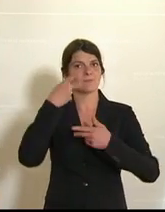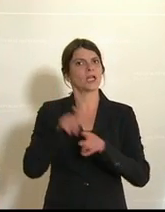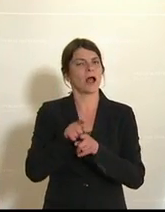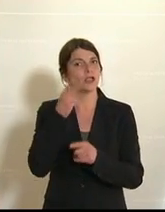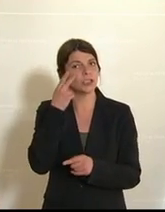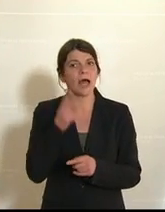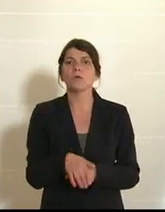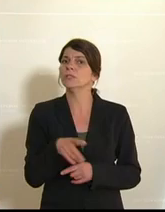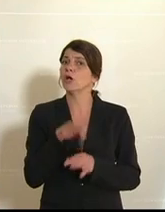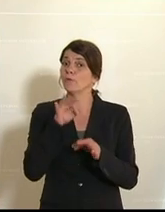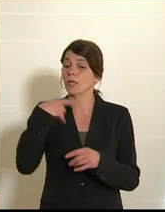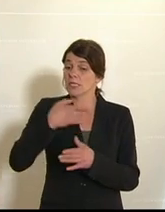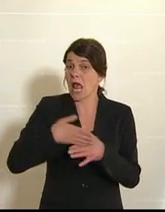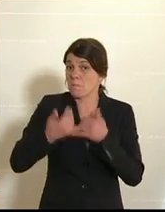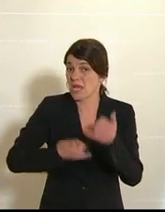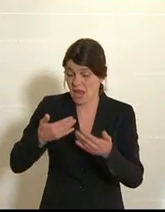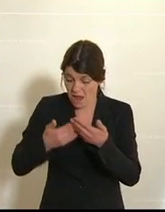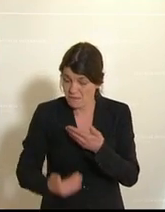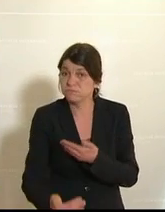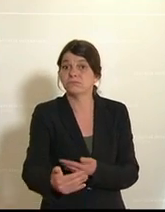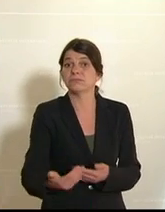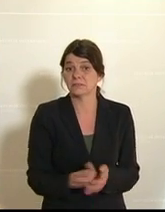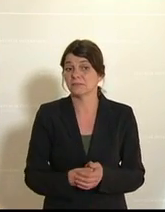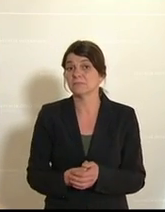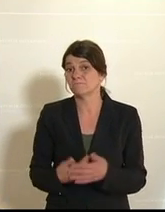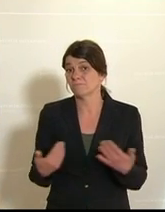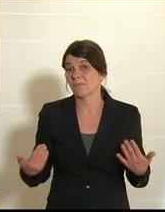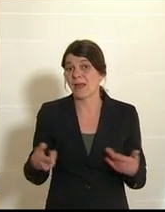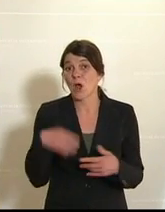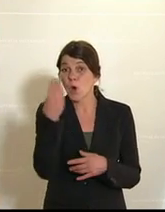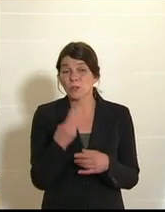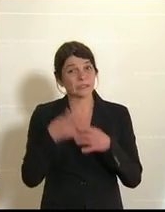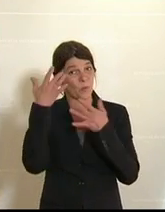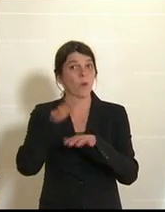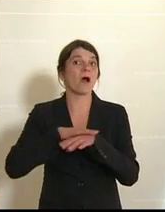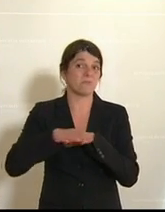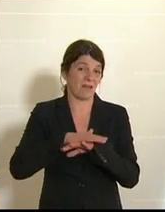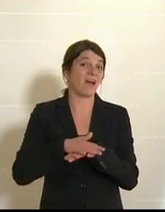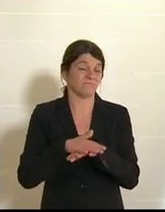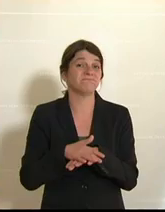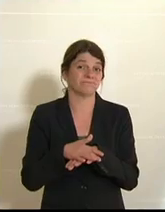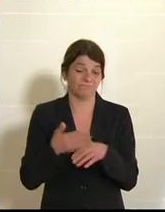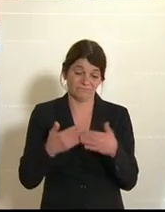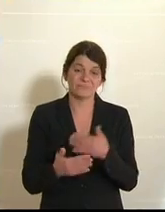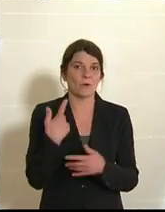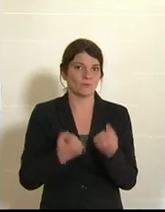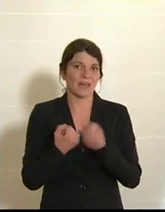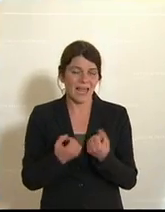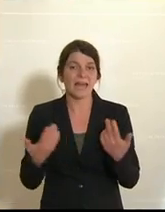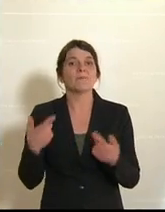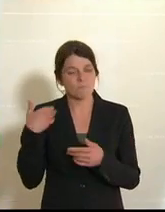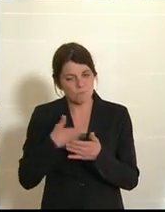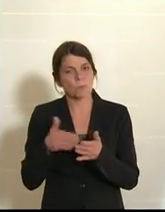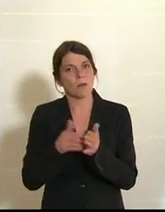schauen, dass auch für das nächste halbe Jahr, weil das ist im Kunst- und Kulturbereich ja natürlich gegeben, etwas gibt. Und